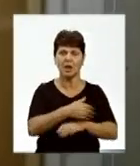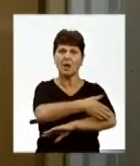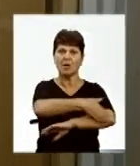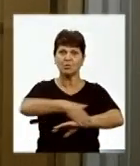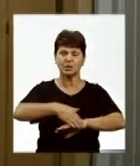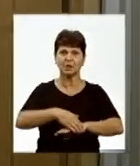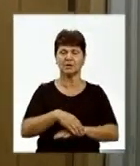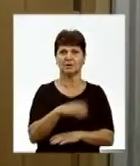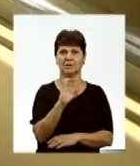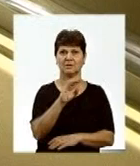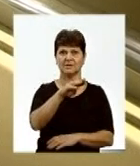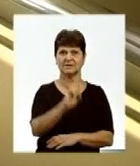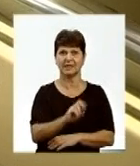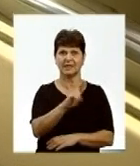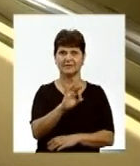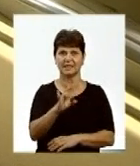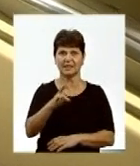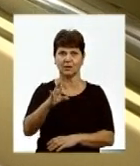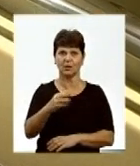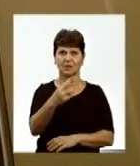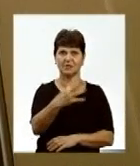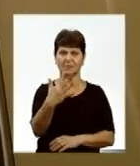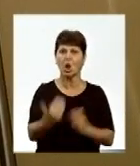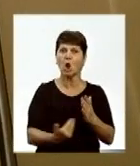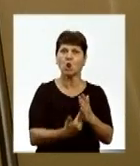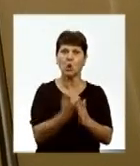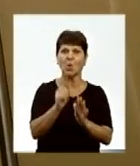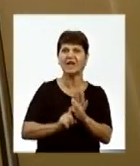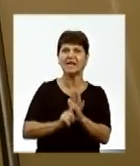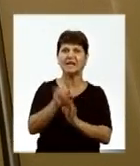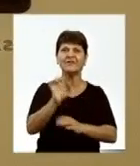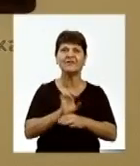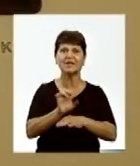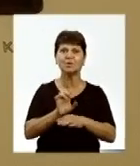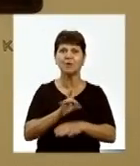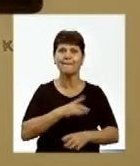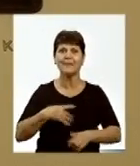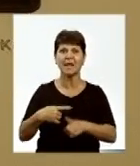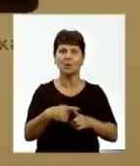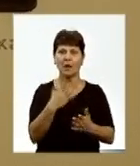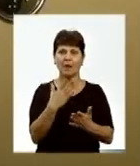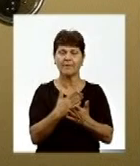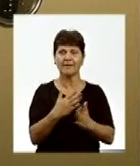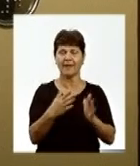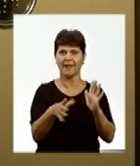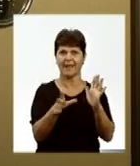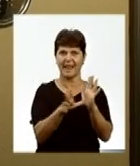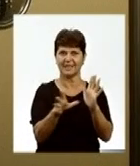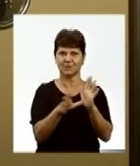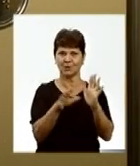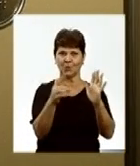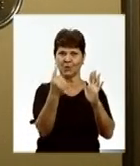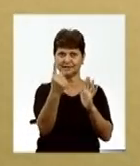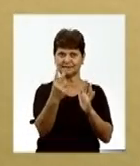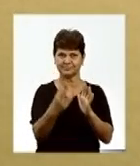Стеценка, 35. Тут встановили новий ліфт. Виробник – білоруська компанія. Є і електронне табло, і кнопки виклику поверхів